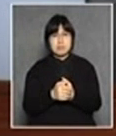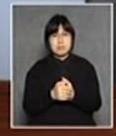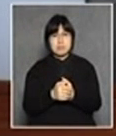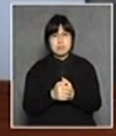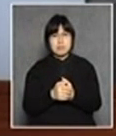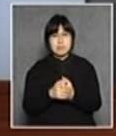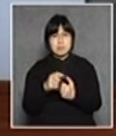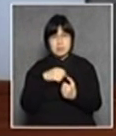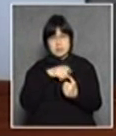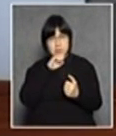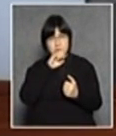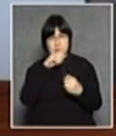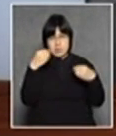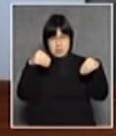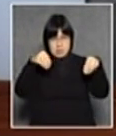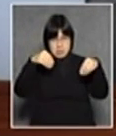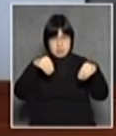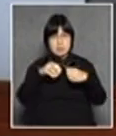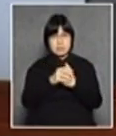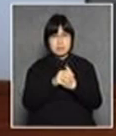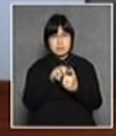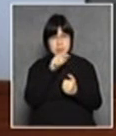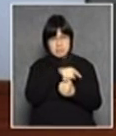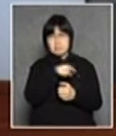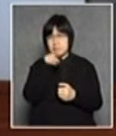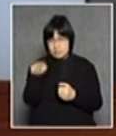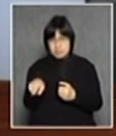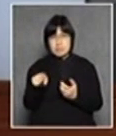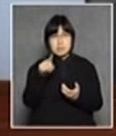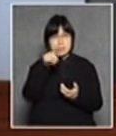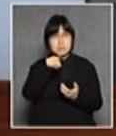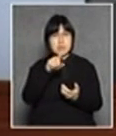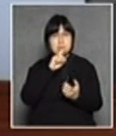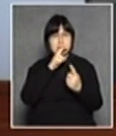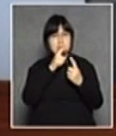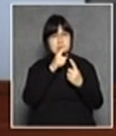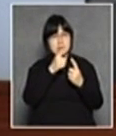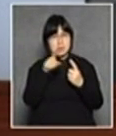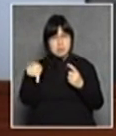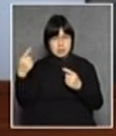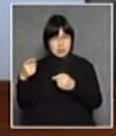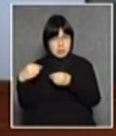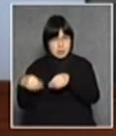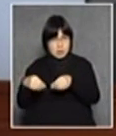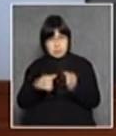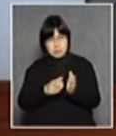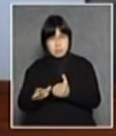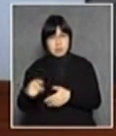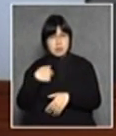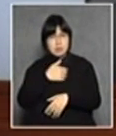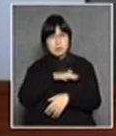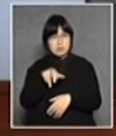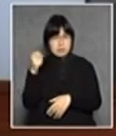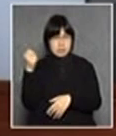我們在這裡講教育我們講這個或者那樣或者講人家如何辦教育但是我們有沒有再